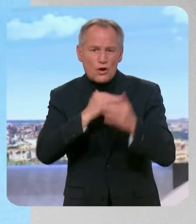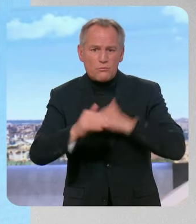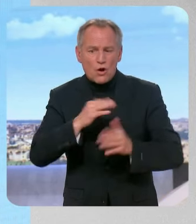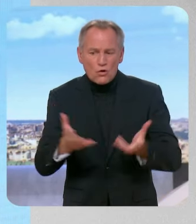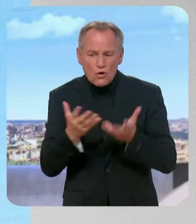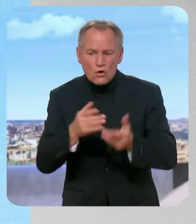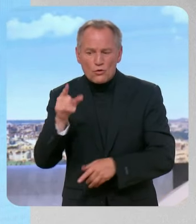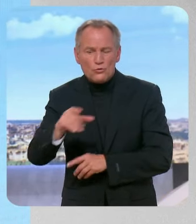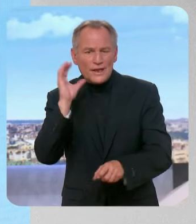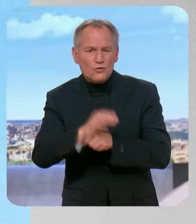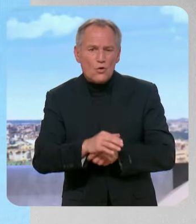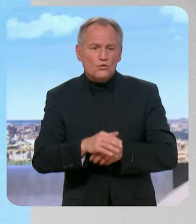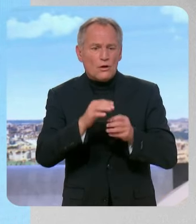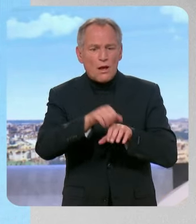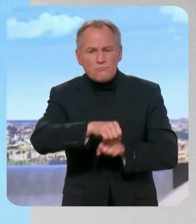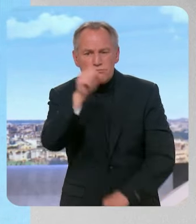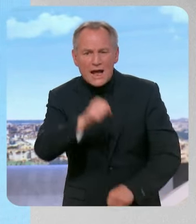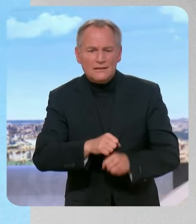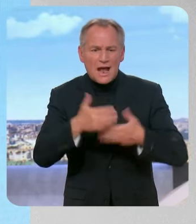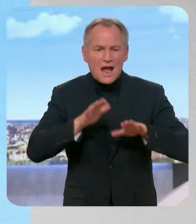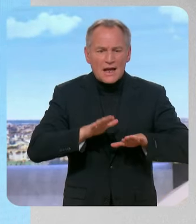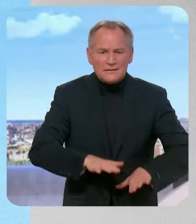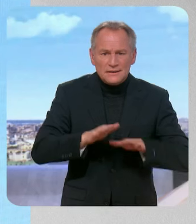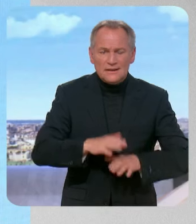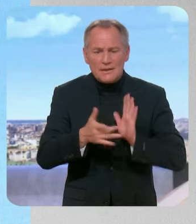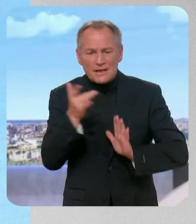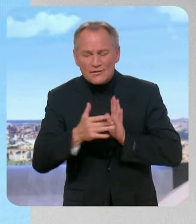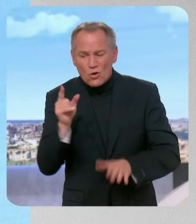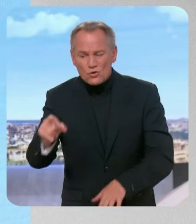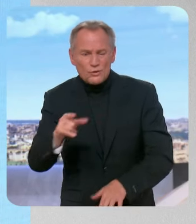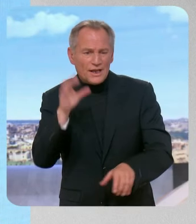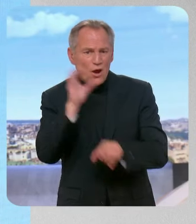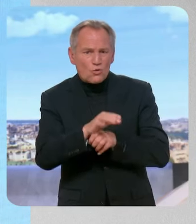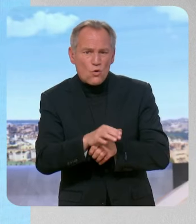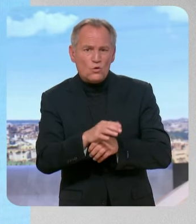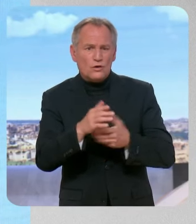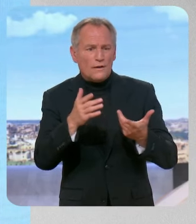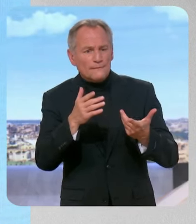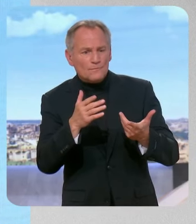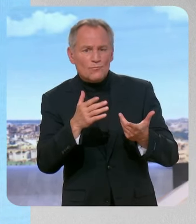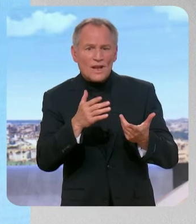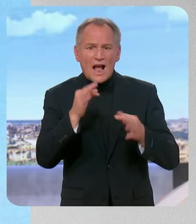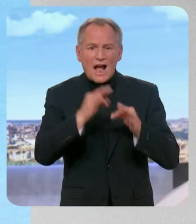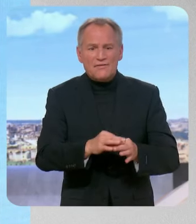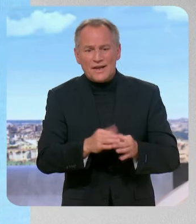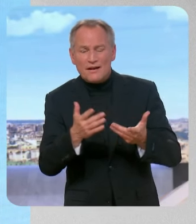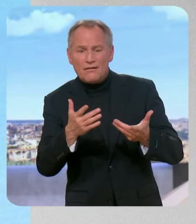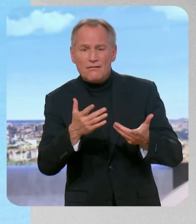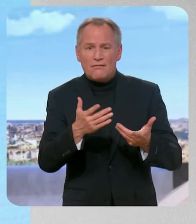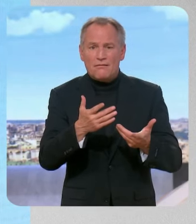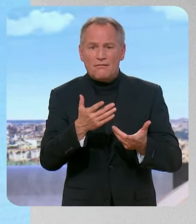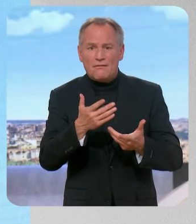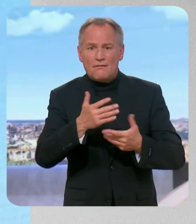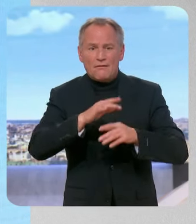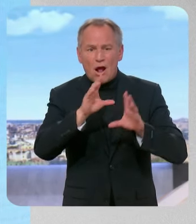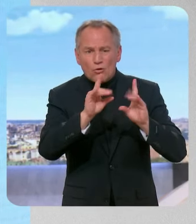le pacte à l'immigration. Il a été contre la lutte contre la pédocriminalité en ligne. Il est absent à tous les grands